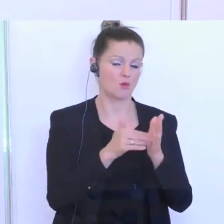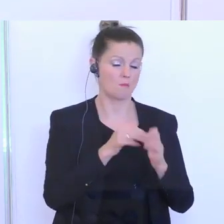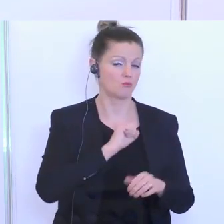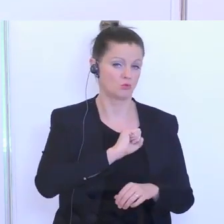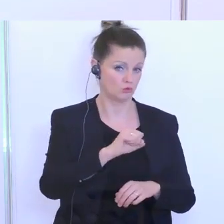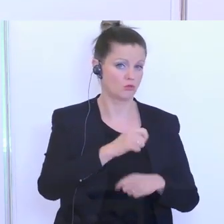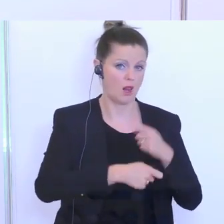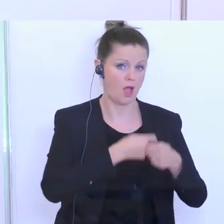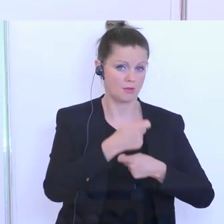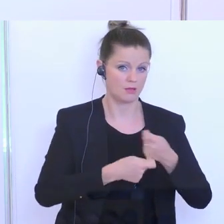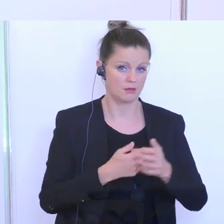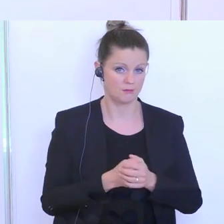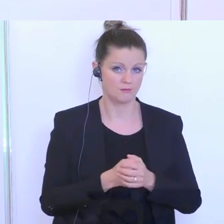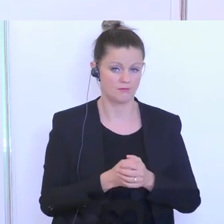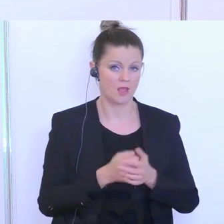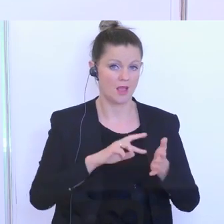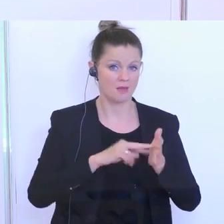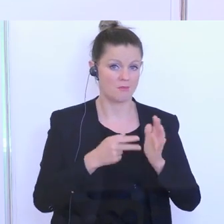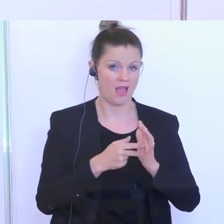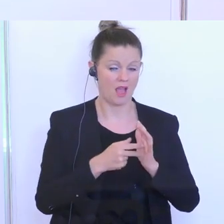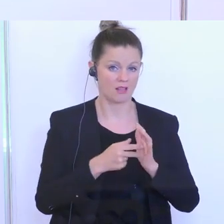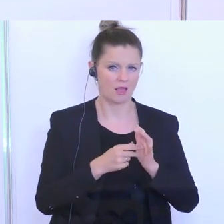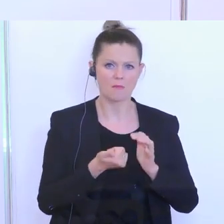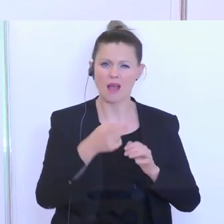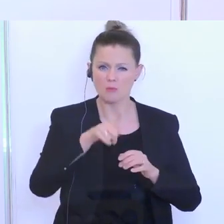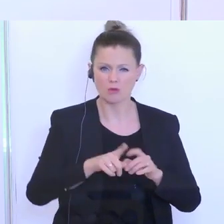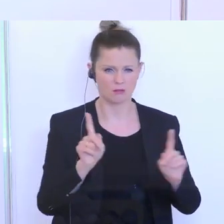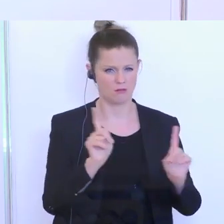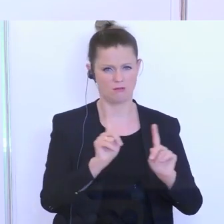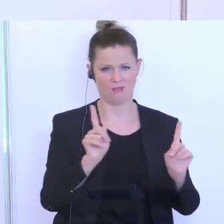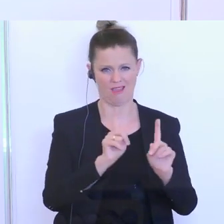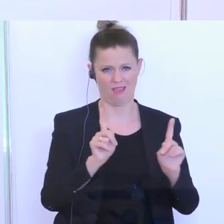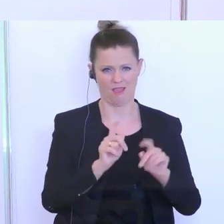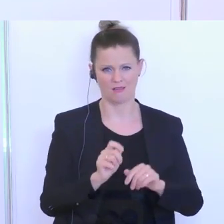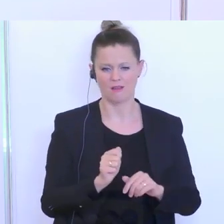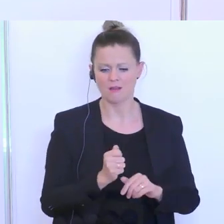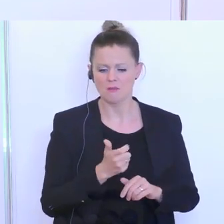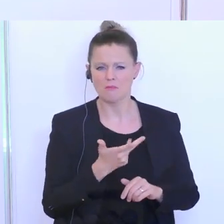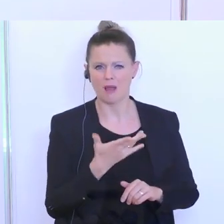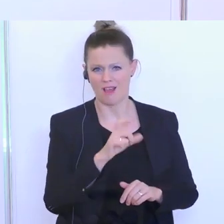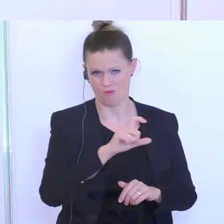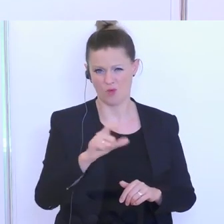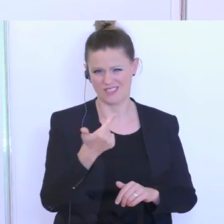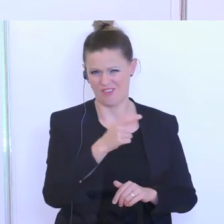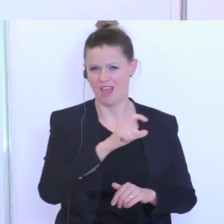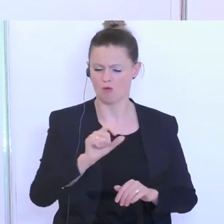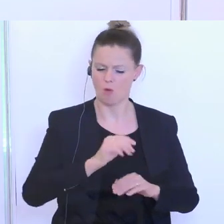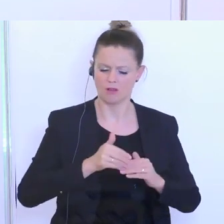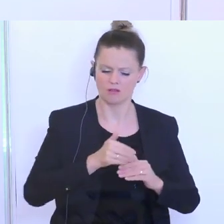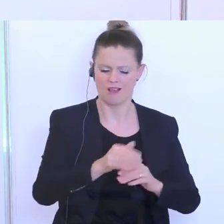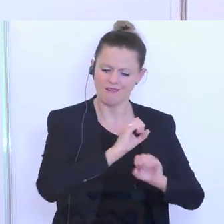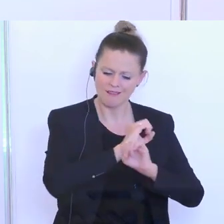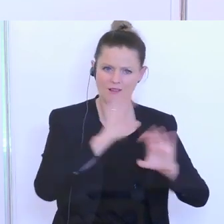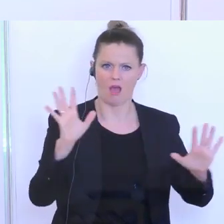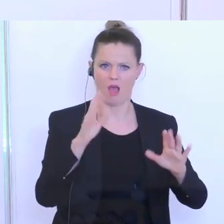Das heißt, wir haben hiervor innerhalb, nicht innerhalb von Monaten Maßnahmen zu setzen, sondern innerhalb der nächsten 14 Tage Klarheit zu